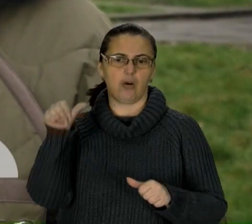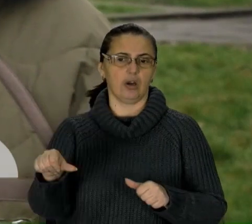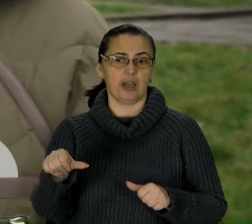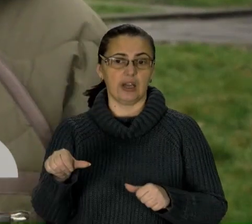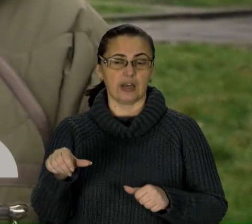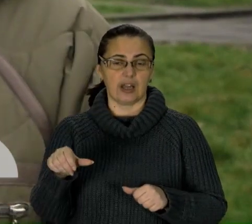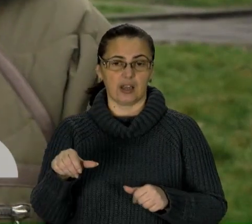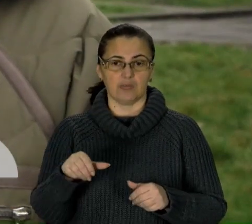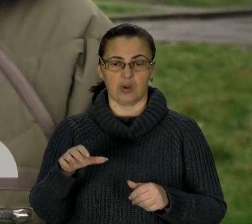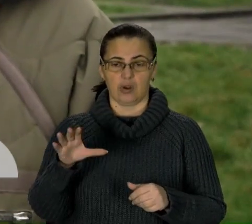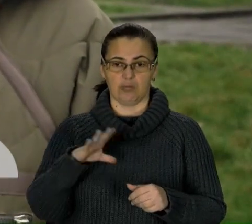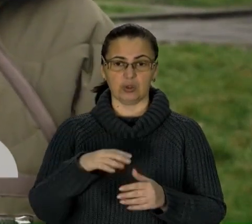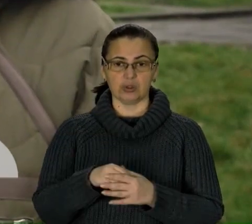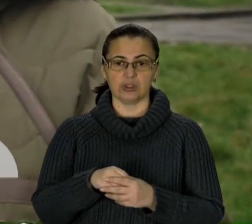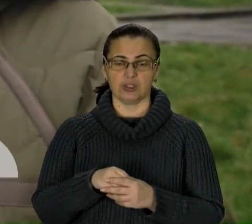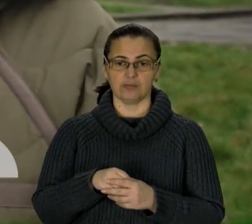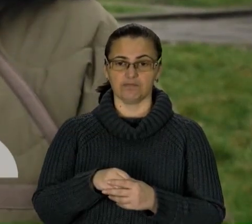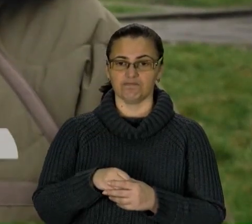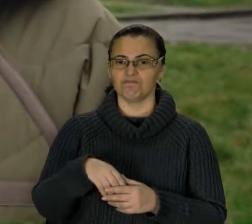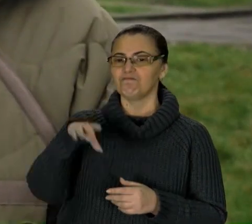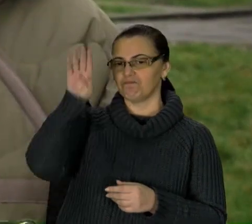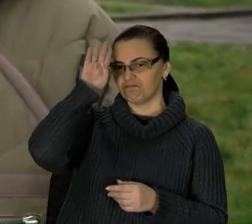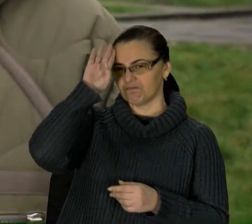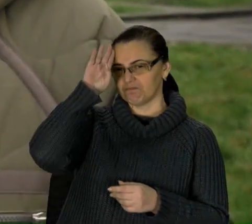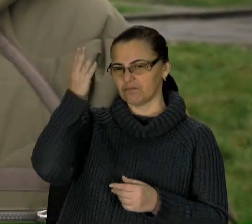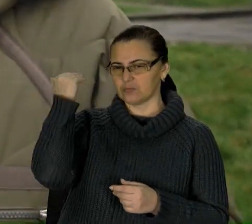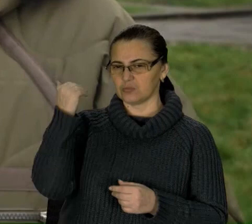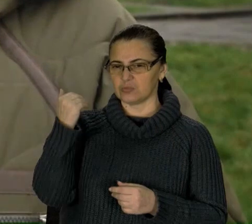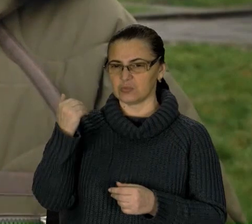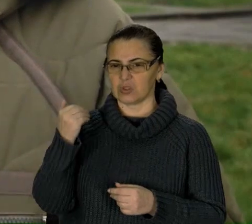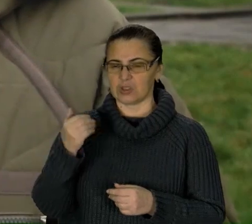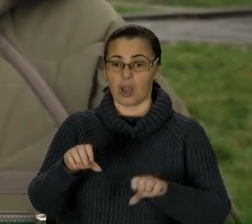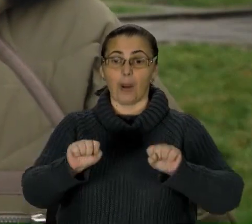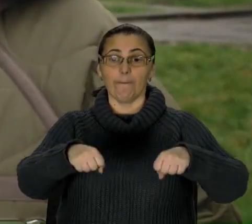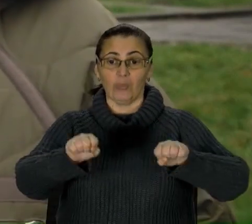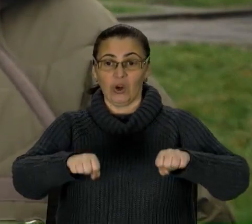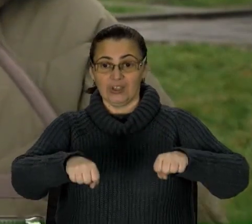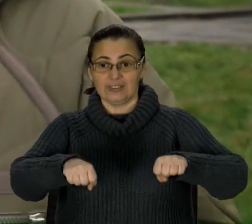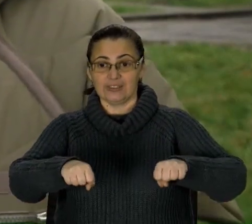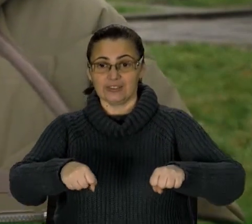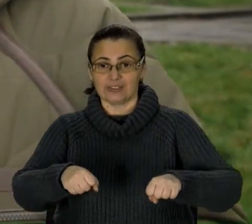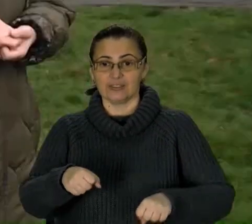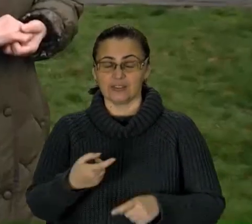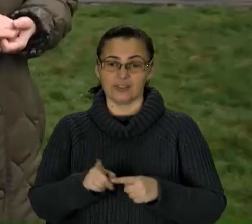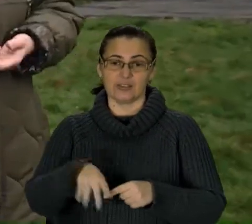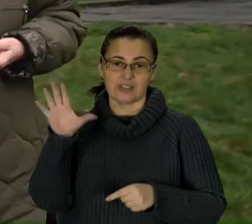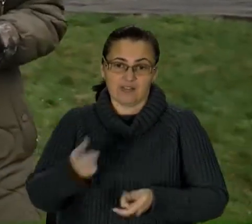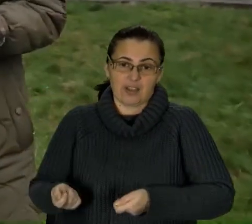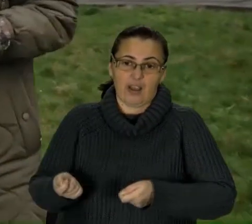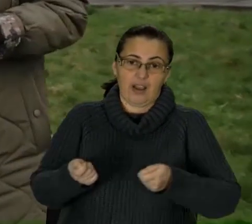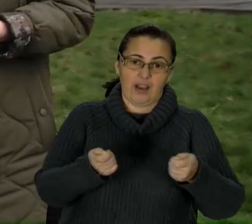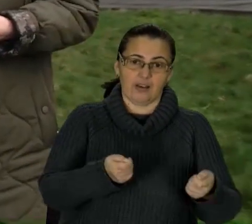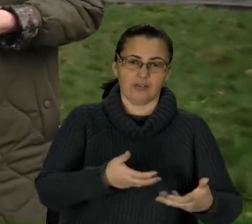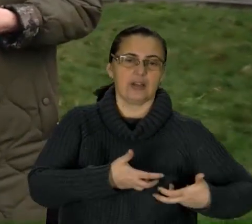святої Анни. Ну, він на той час не мав ні машини, нічого, мотоциклом він оце все перевозив. Тяга до